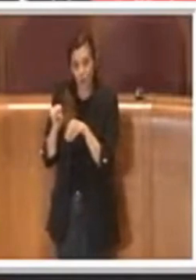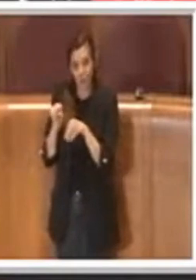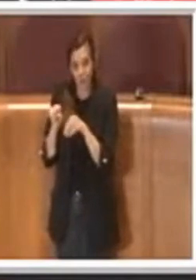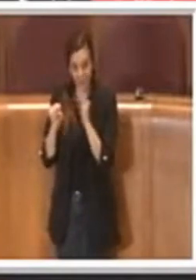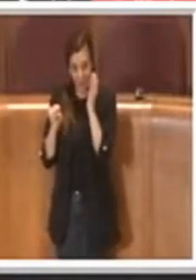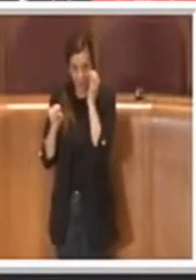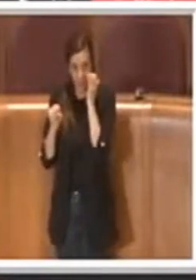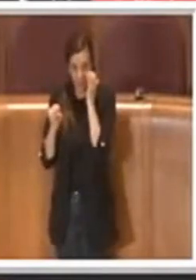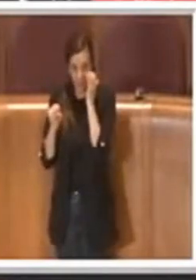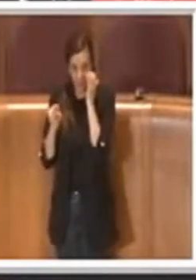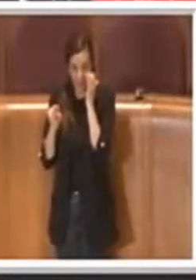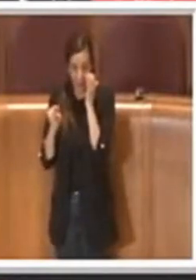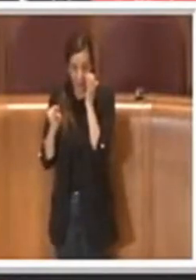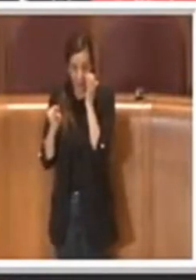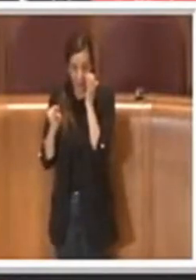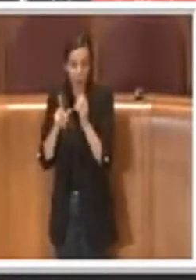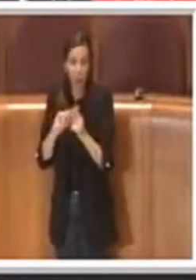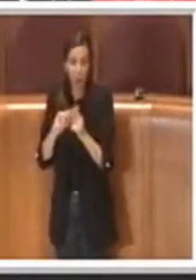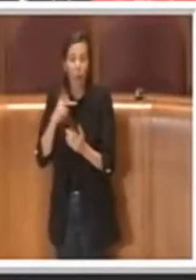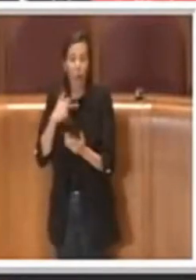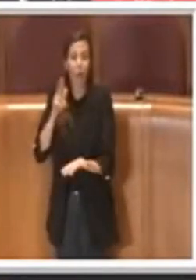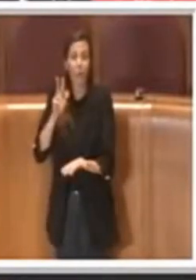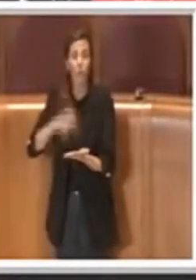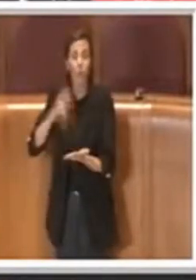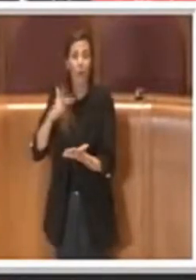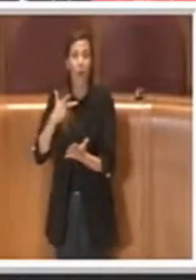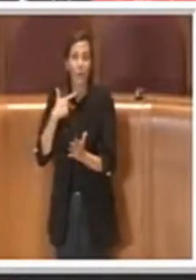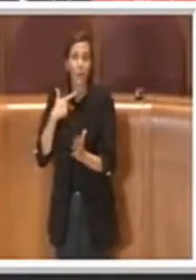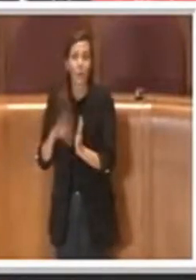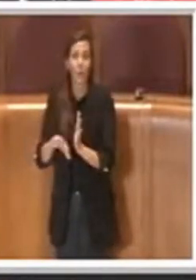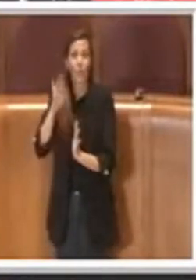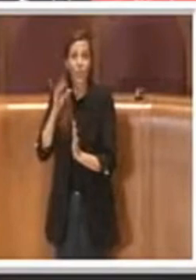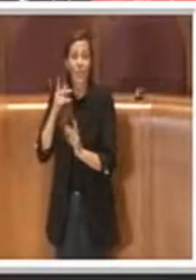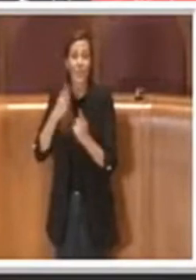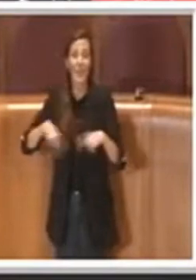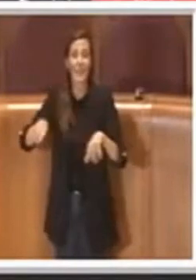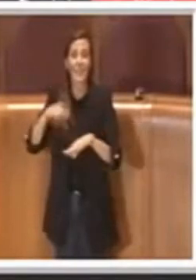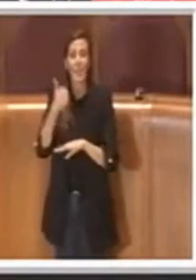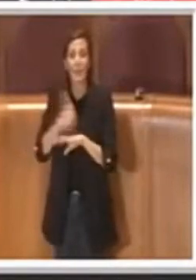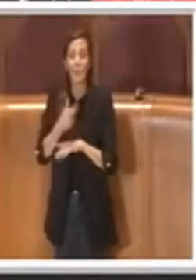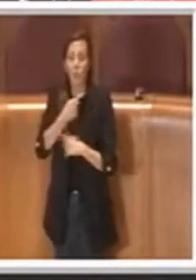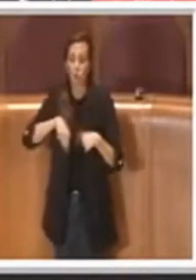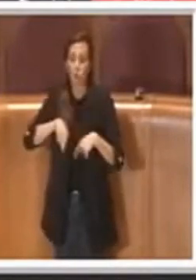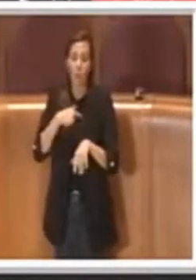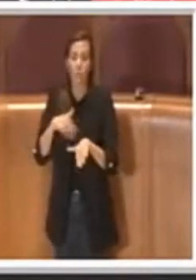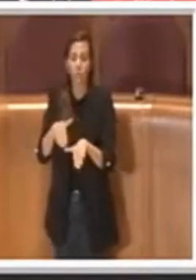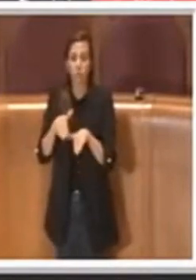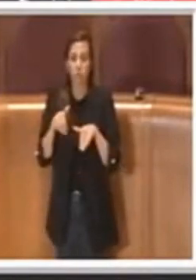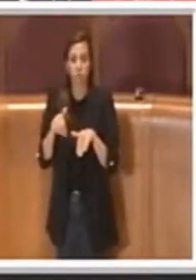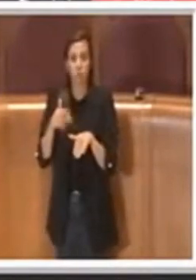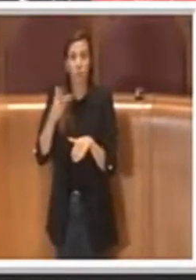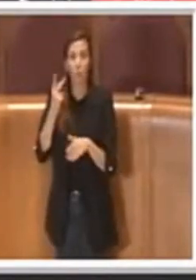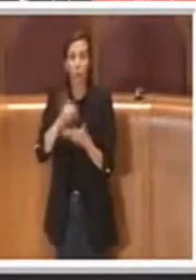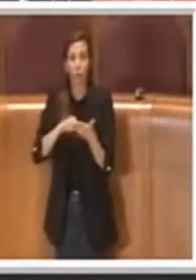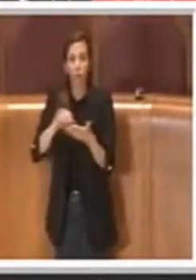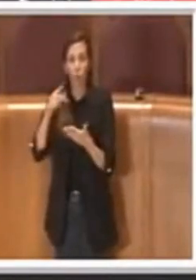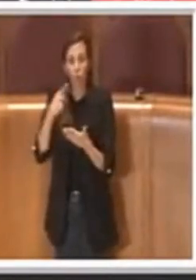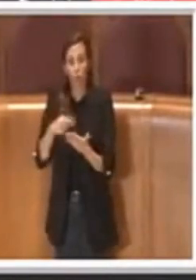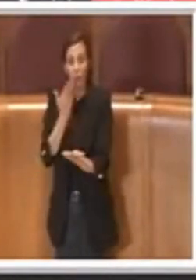indirizzi dell'Assemblea Capitolina, per cui noi confermiamo e diamo il nostro voto di astensione a questa mozione per la,